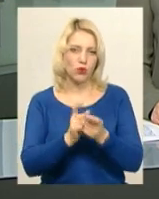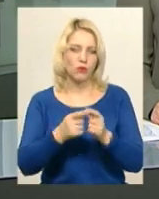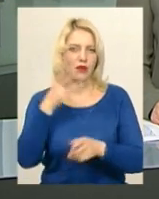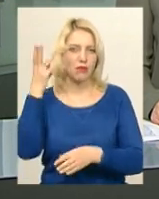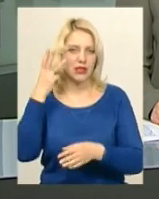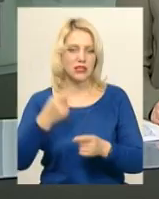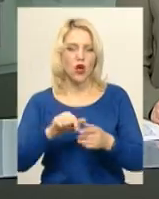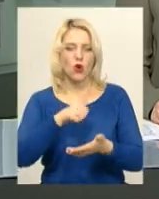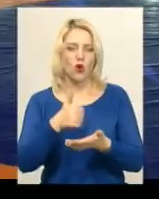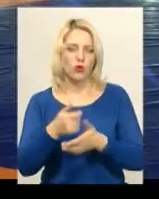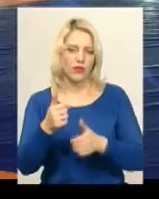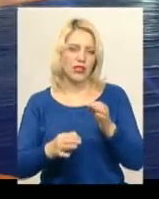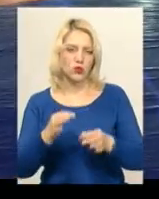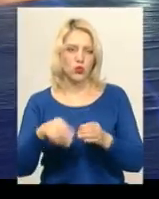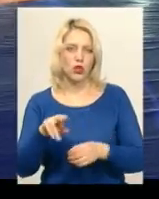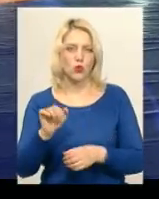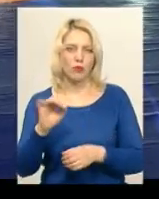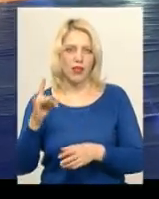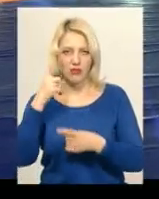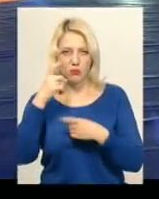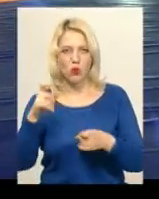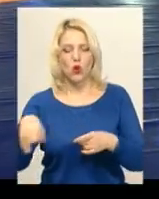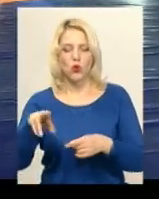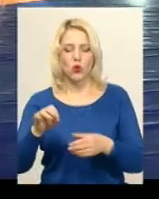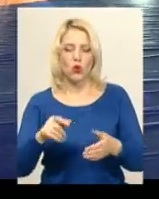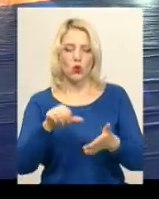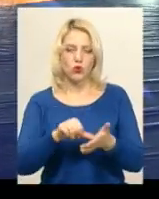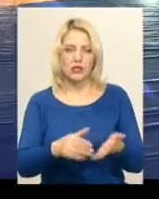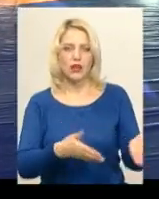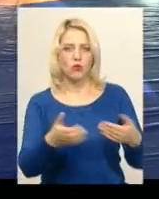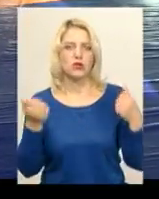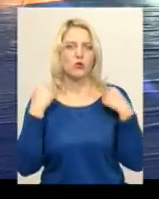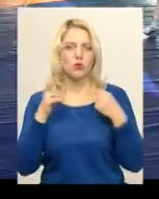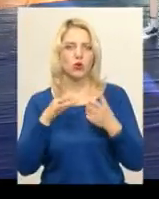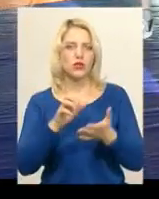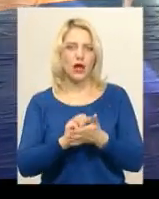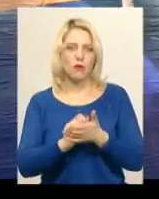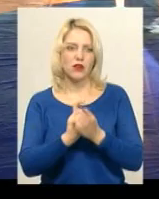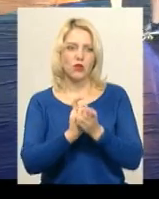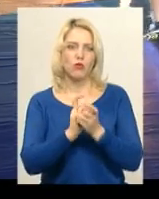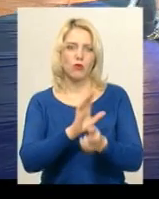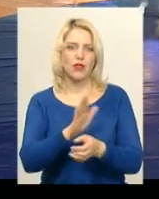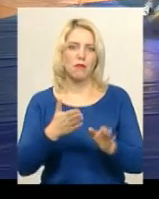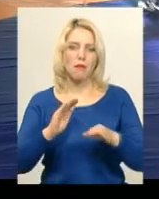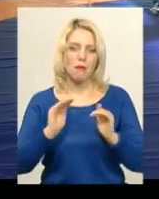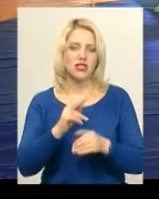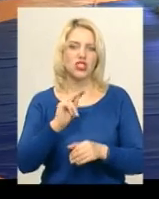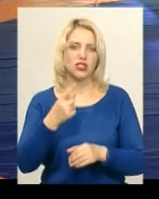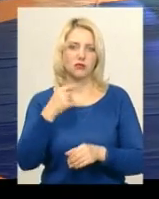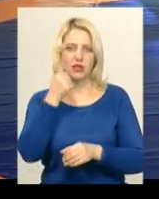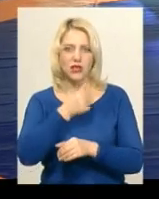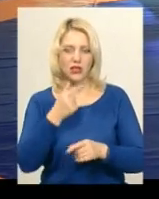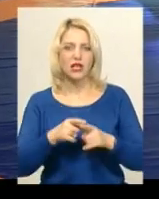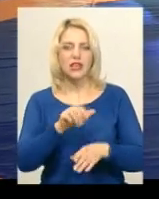суддя змагань Аркадій Дубілевич повідомив, до участі запрошували спортсменів, які займаються боротьбою не менше року. За словами